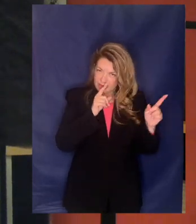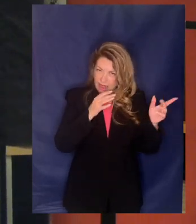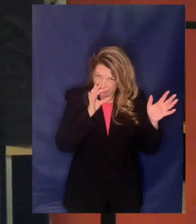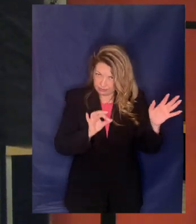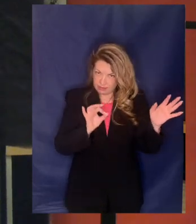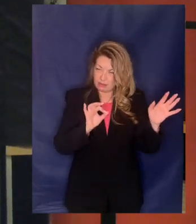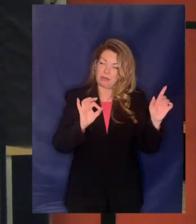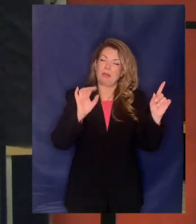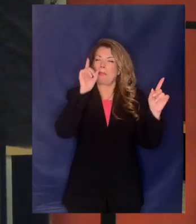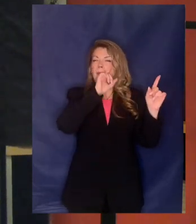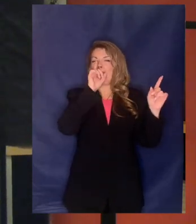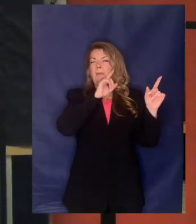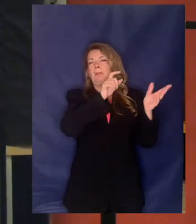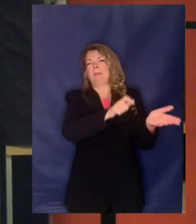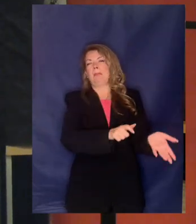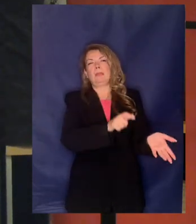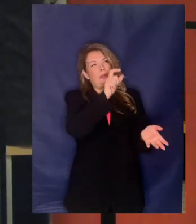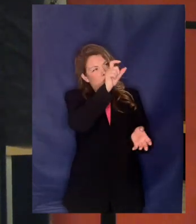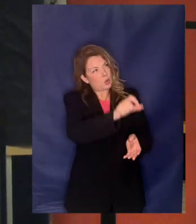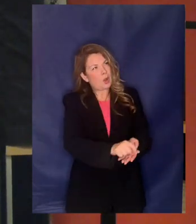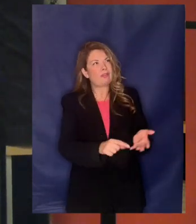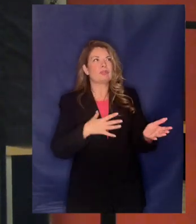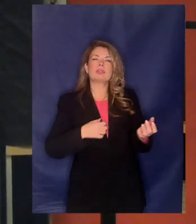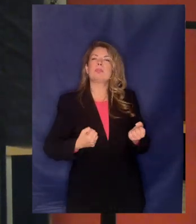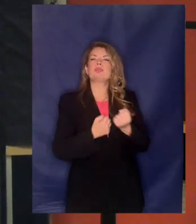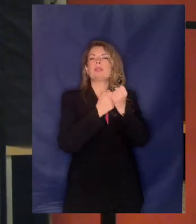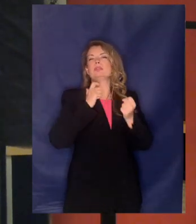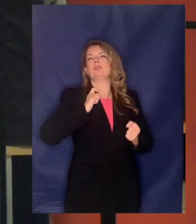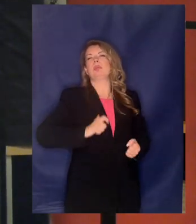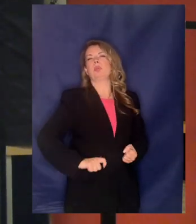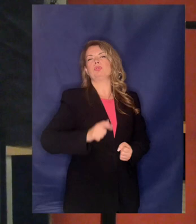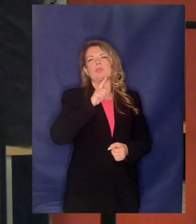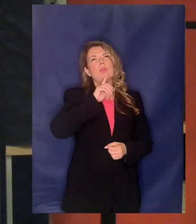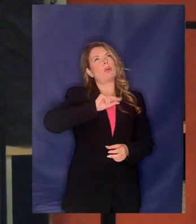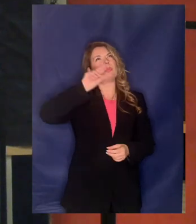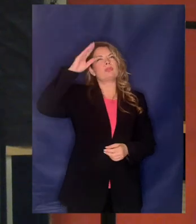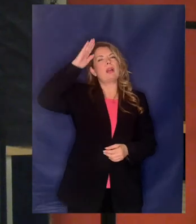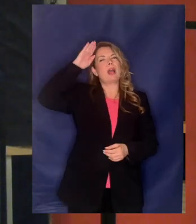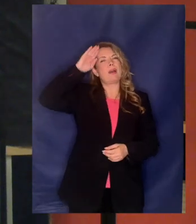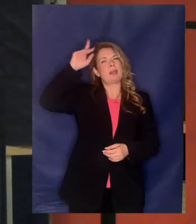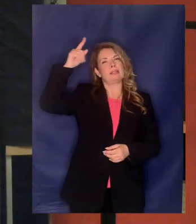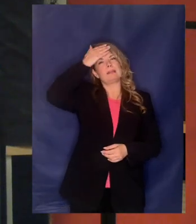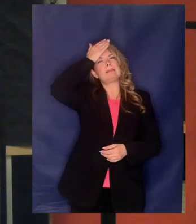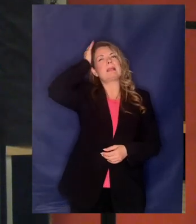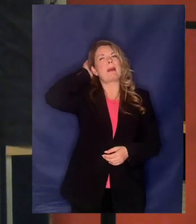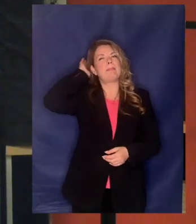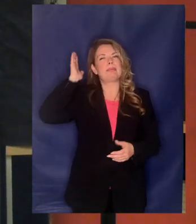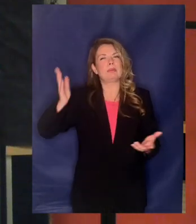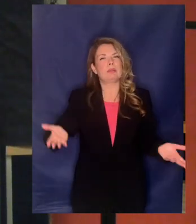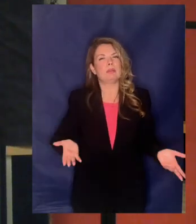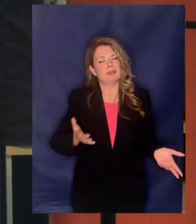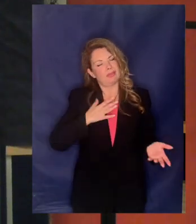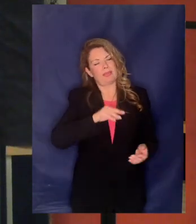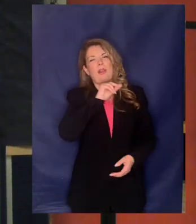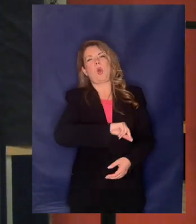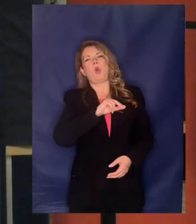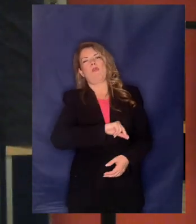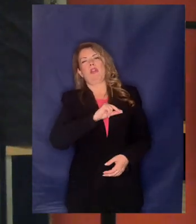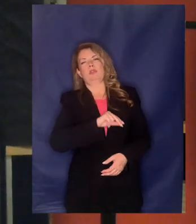επιχειρεί ως γνήσιος εκπρόσωπος του τραπείσμου να οικοδομήσει μια εναλλακτική πραγματικότητα προς ίδιον όφελος